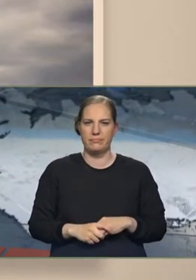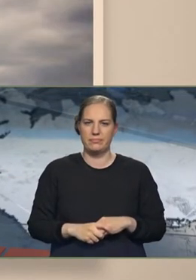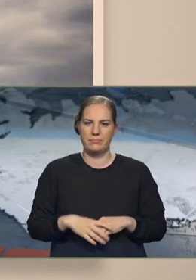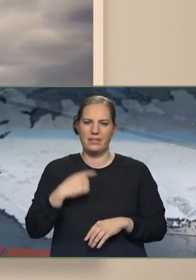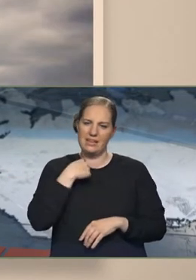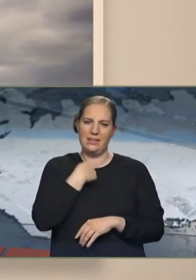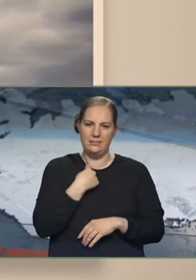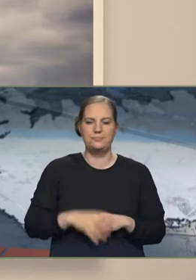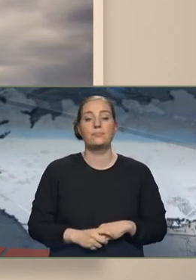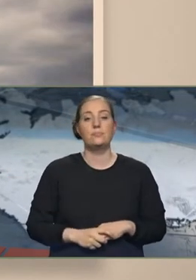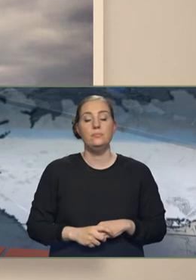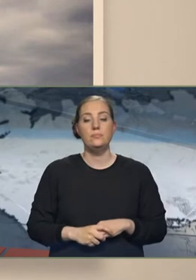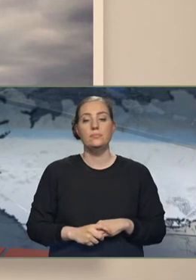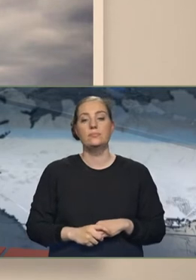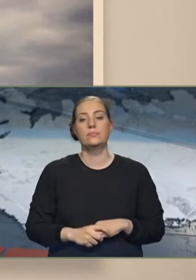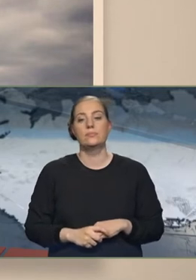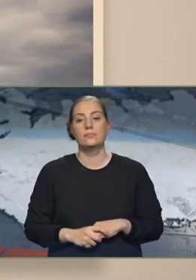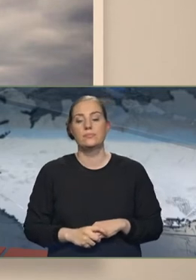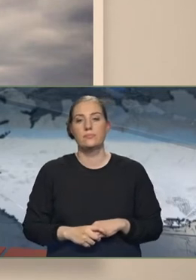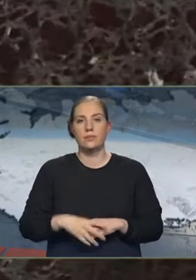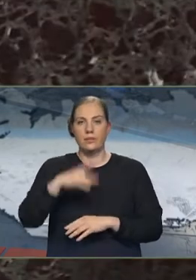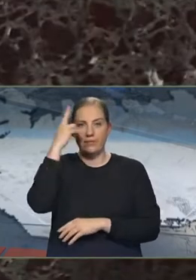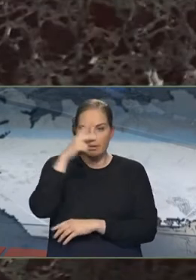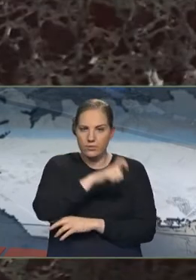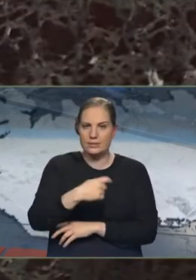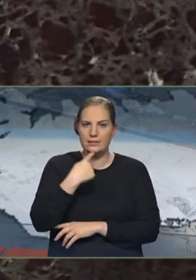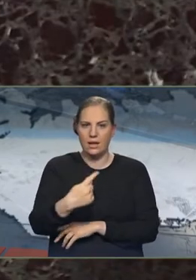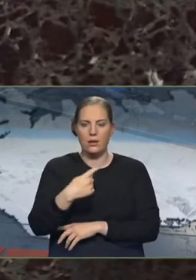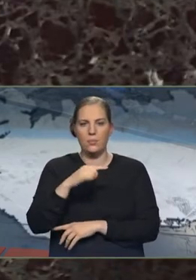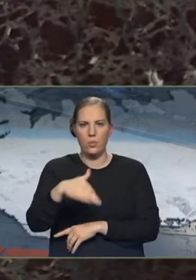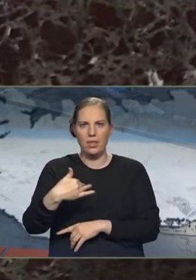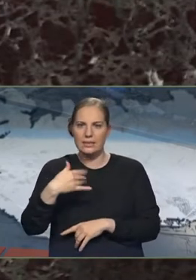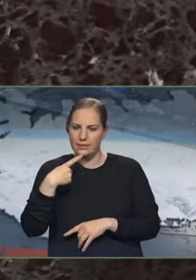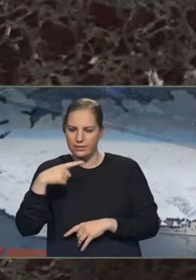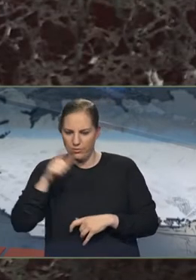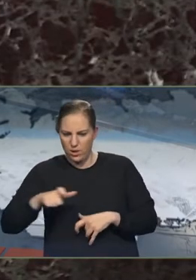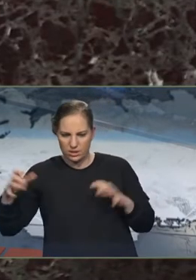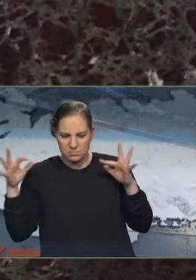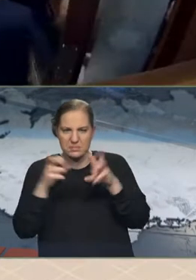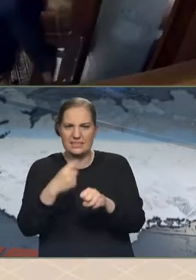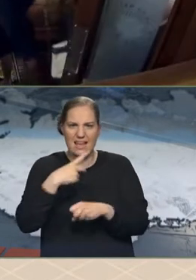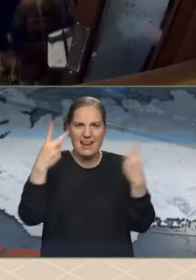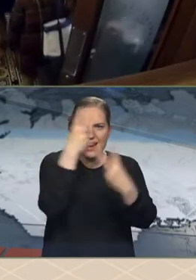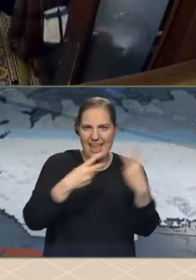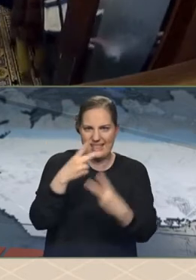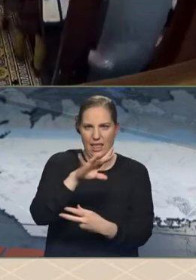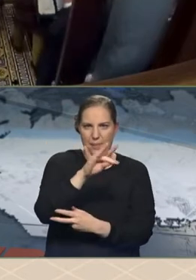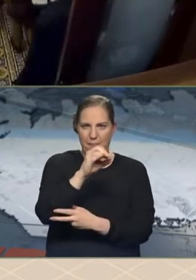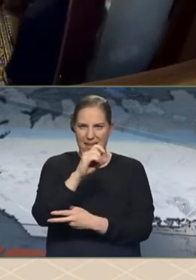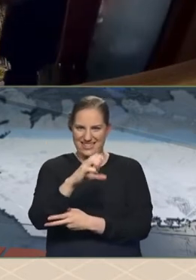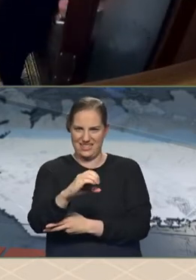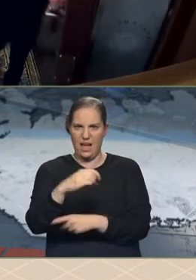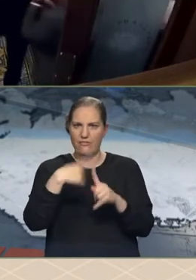Journalists in the Capitol reported they heard rioters say they were looking for Pence in order to